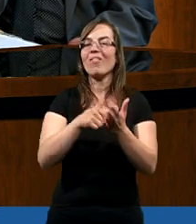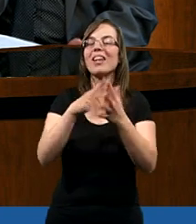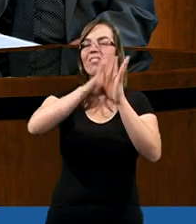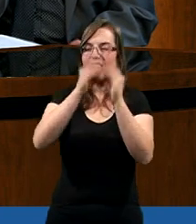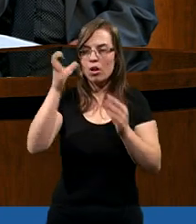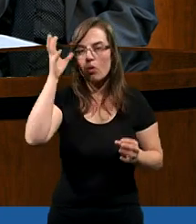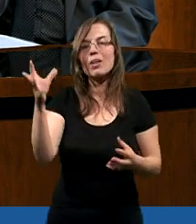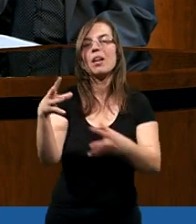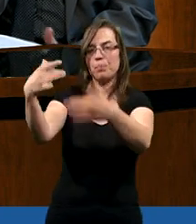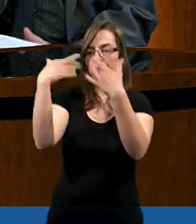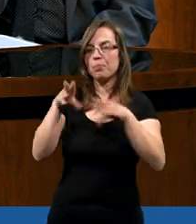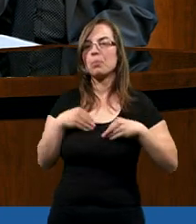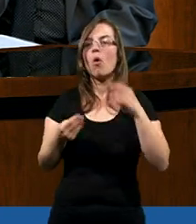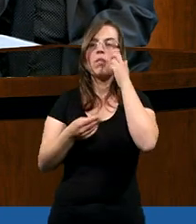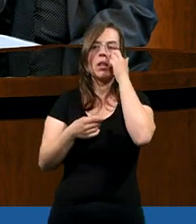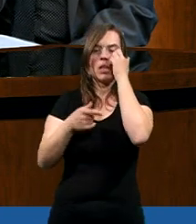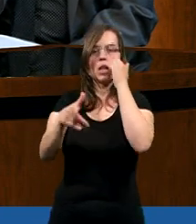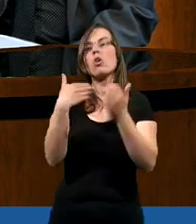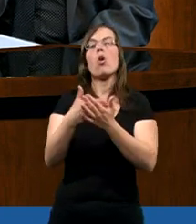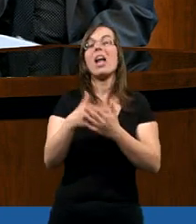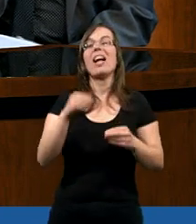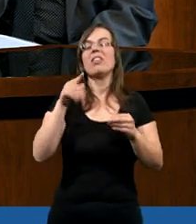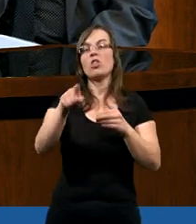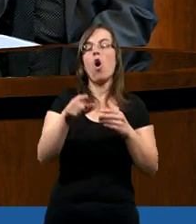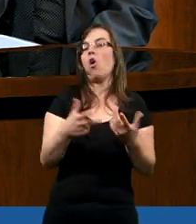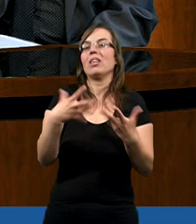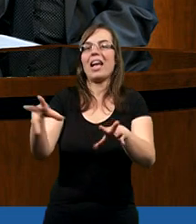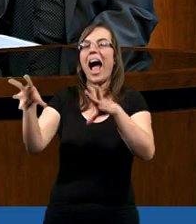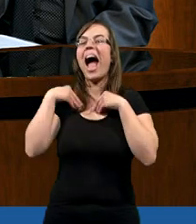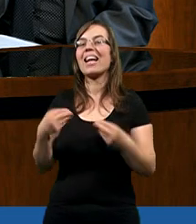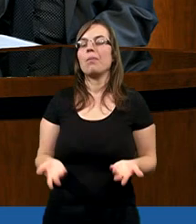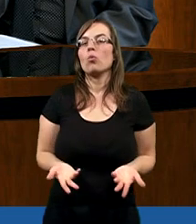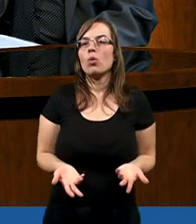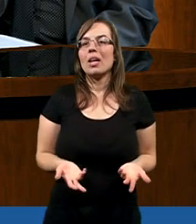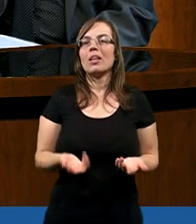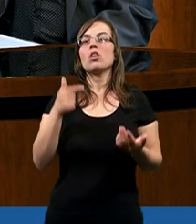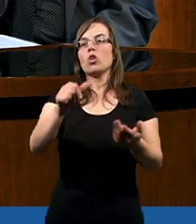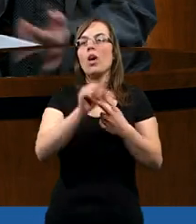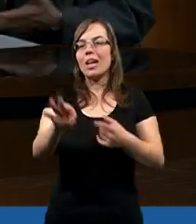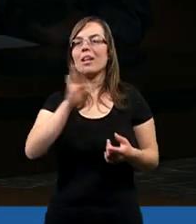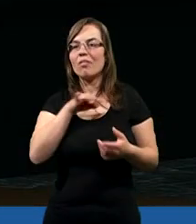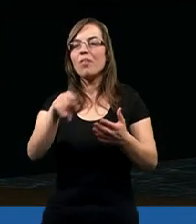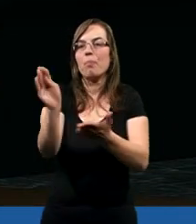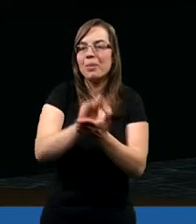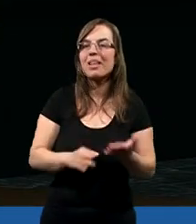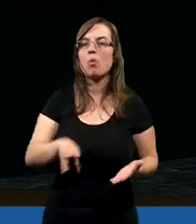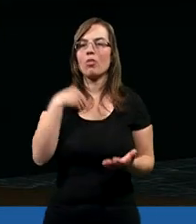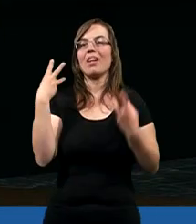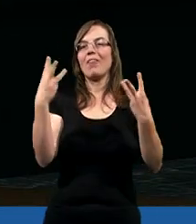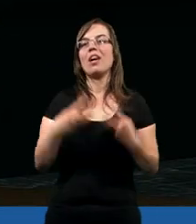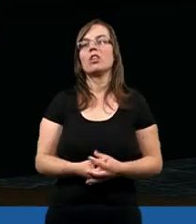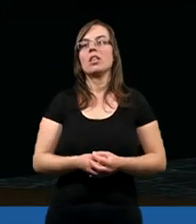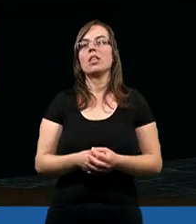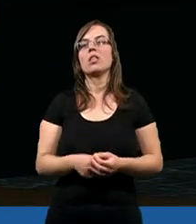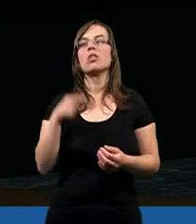powinno wszelką wiedzę, prawdę o zbawieniu, to dlaczego jest tyle kościołów? Przecież też mają tę samą Biblię